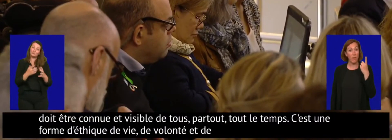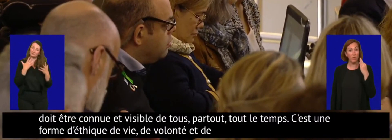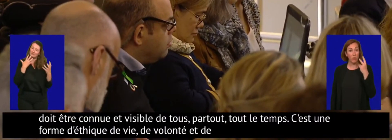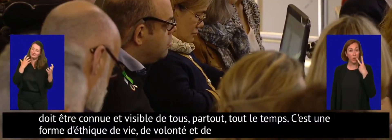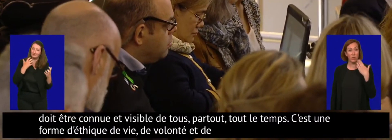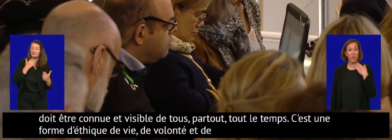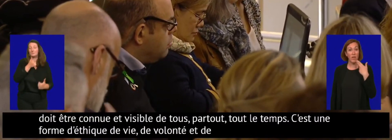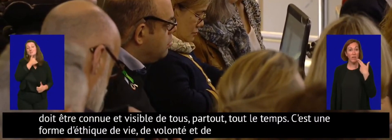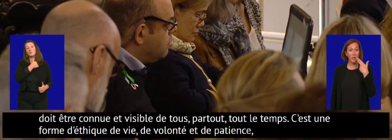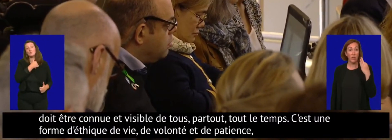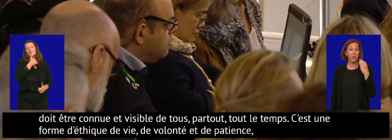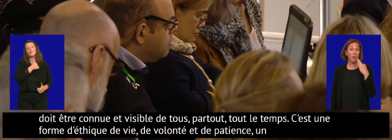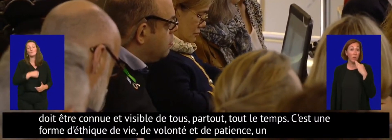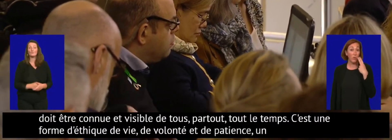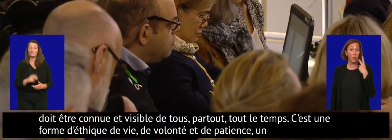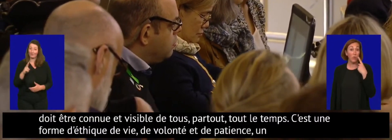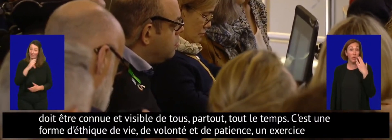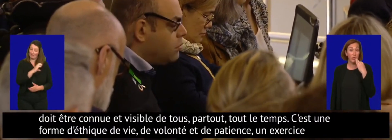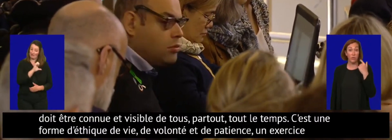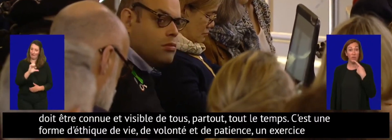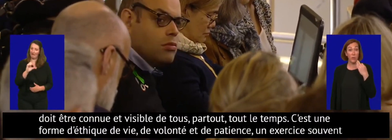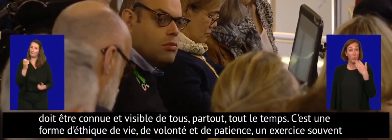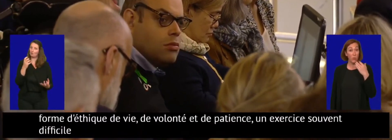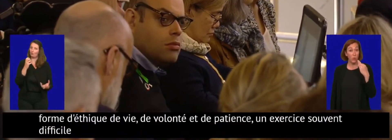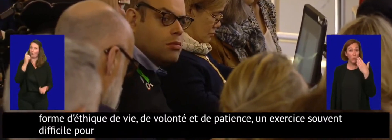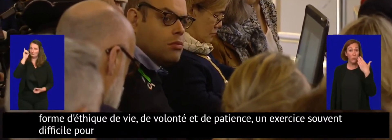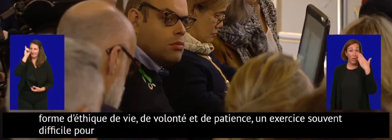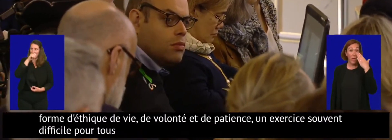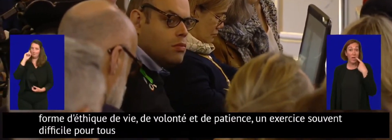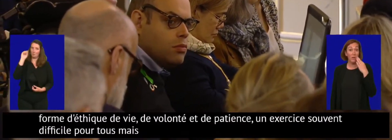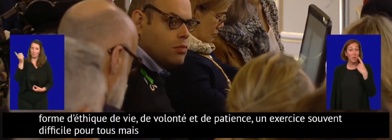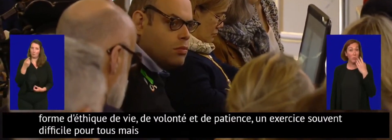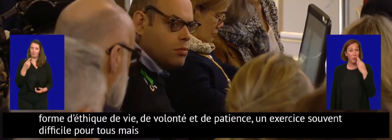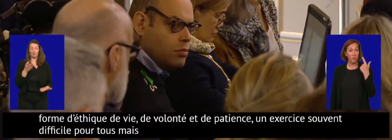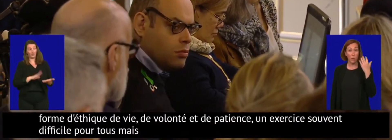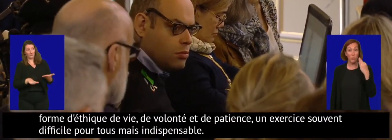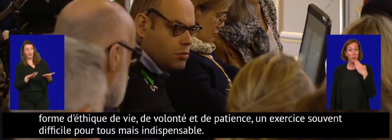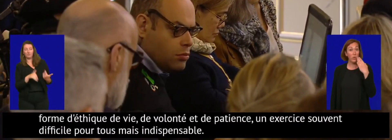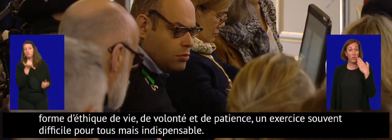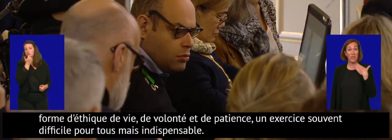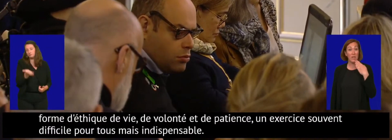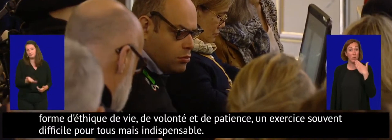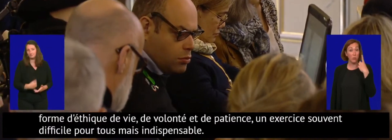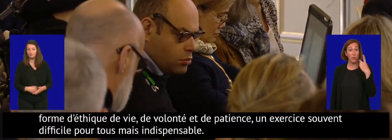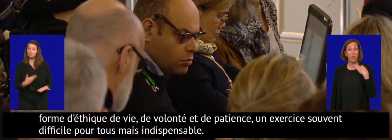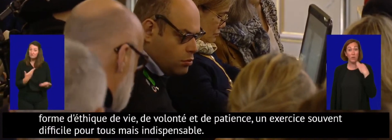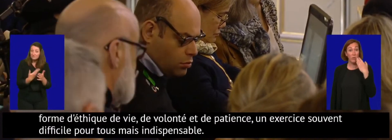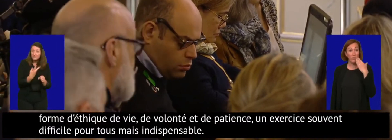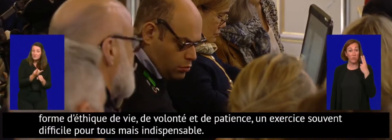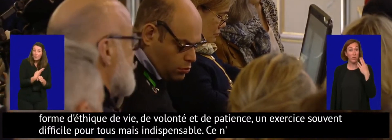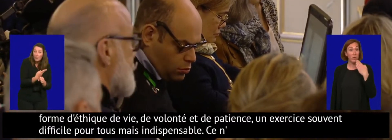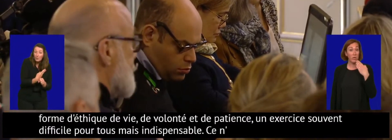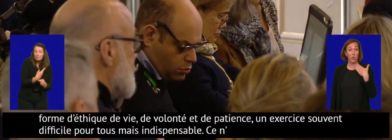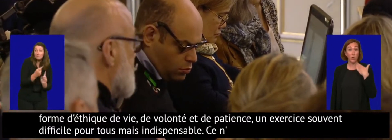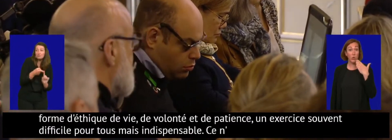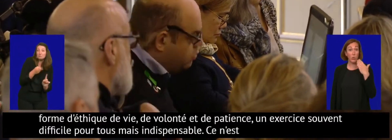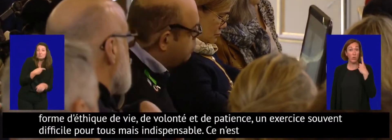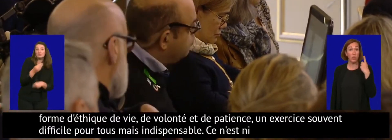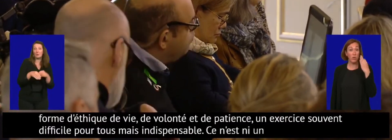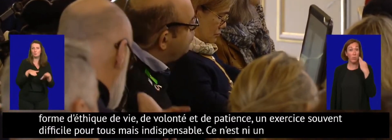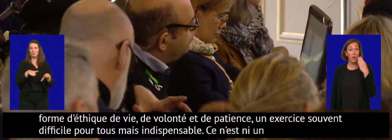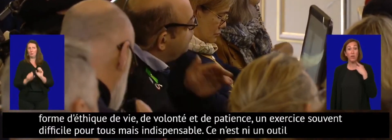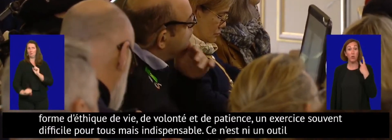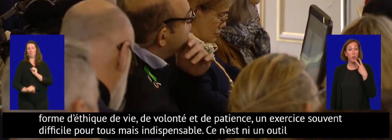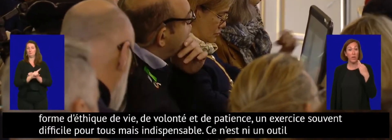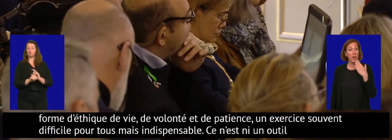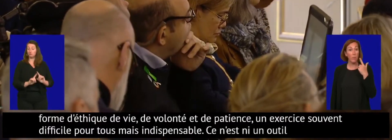Un exercice souvent difficile pour tous, mais indispensable. Ce n'est ni un outil spécifique, ni une méthode particulière,